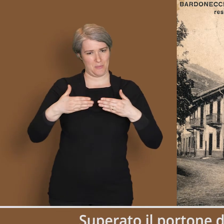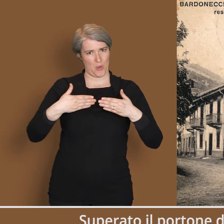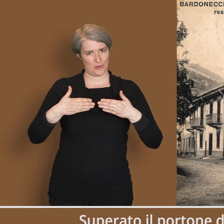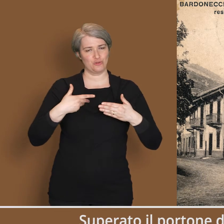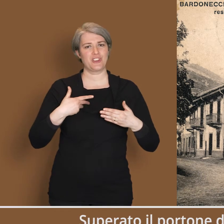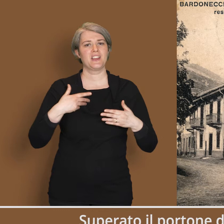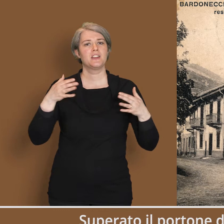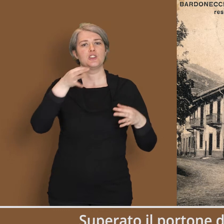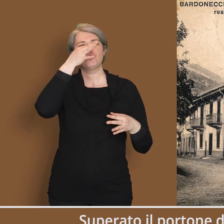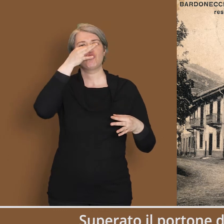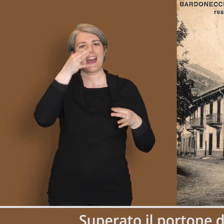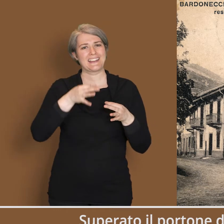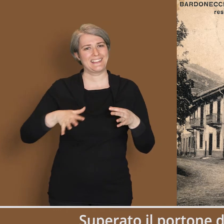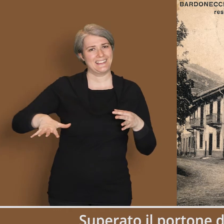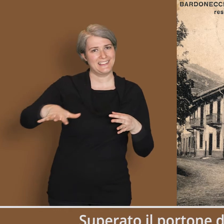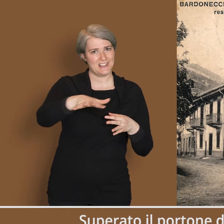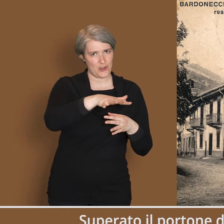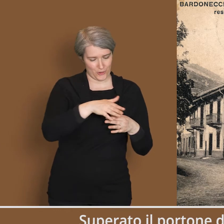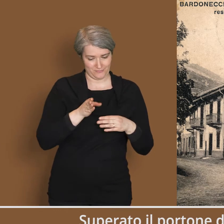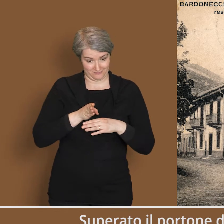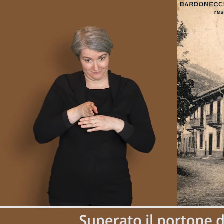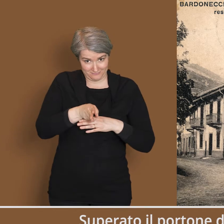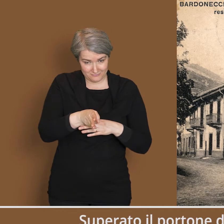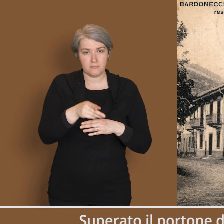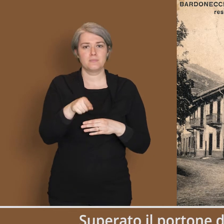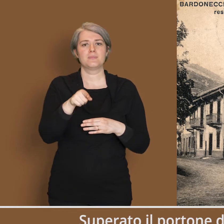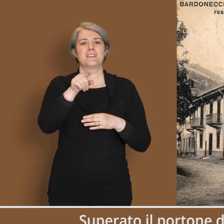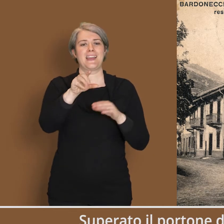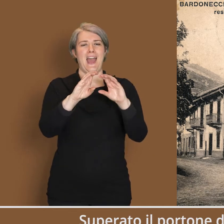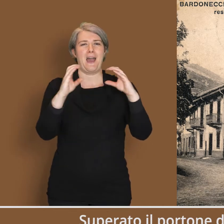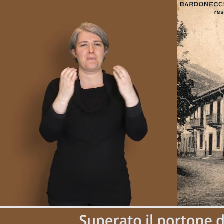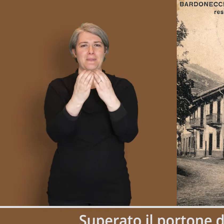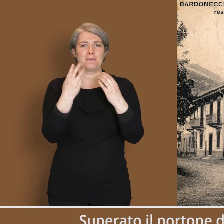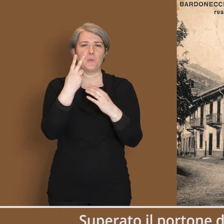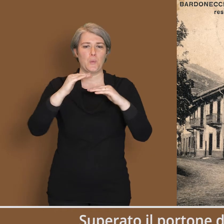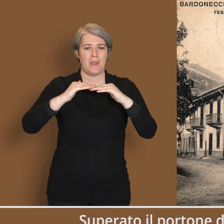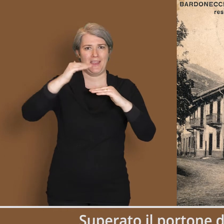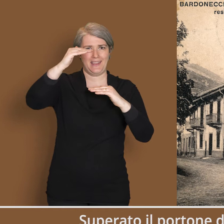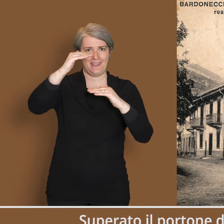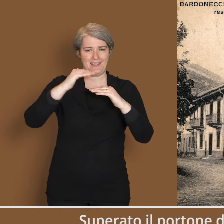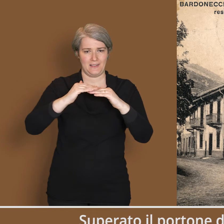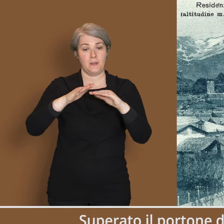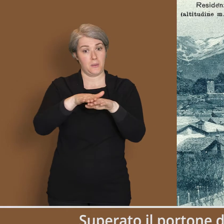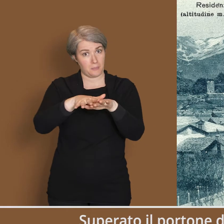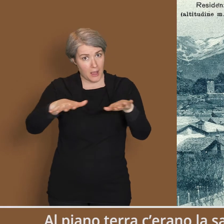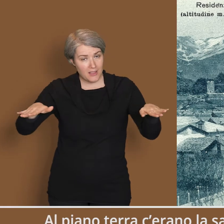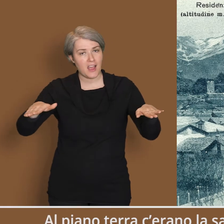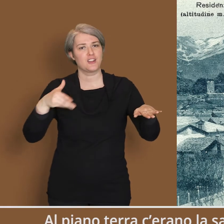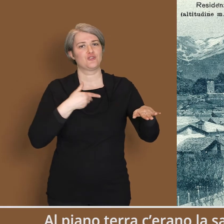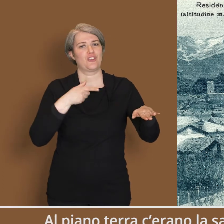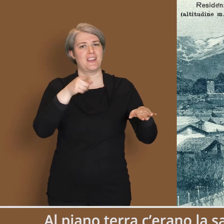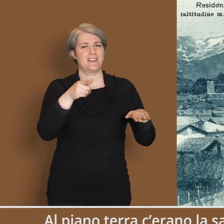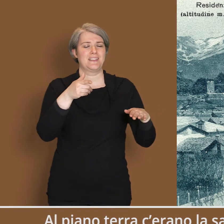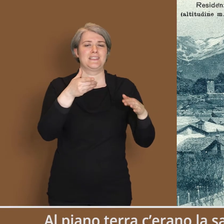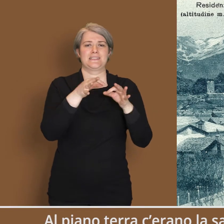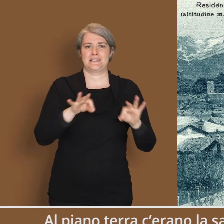Superato il portone d'ingresso si apriva il giardino, da cui si accedeva all'appartamento su due piani dei Giolitti. Al